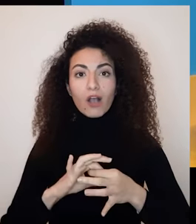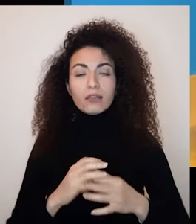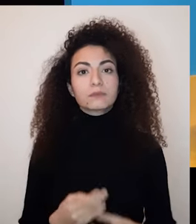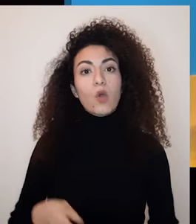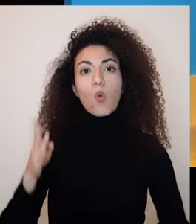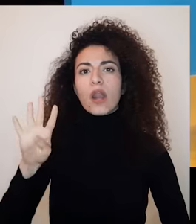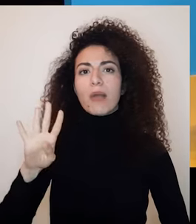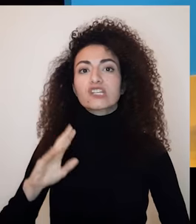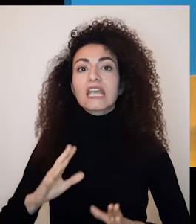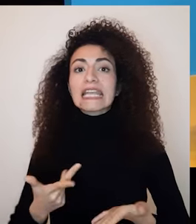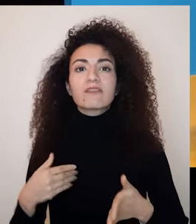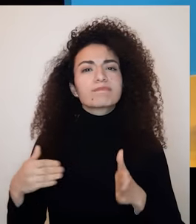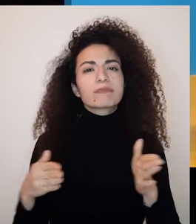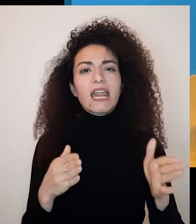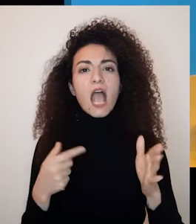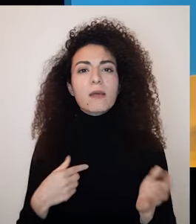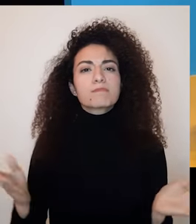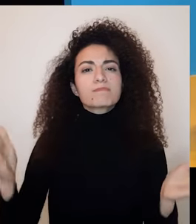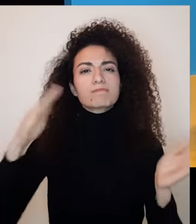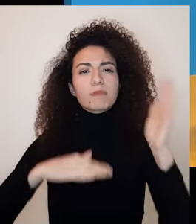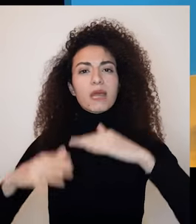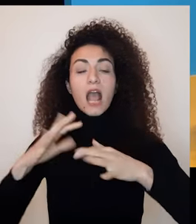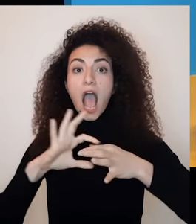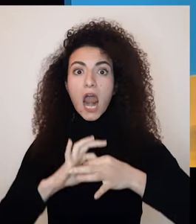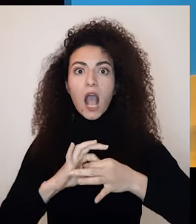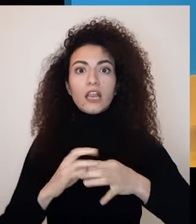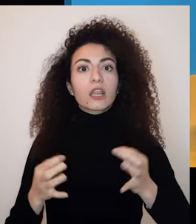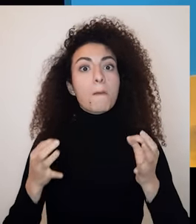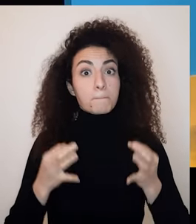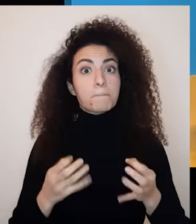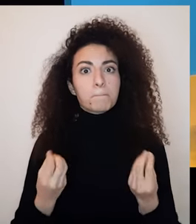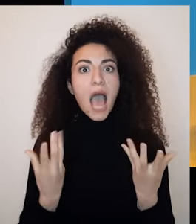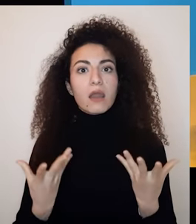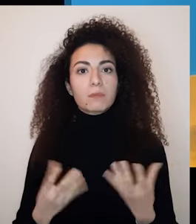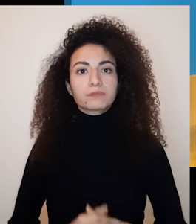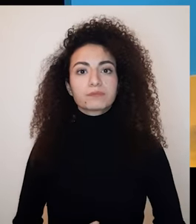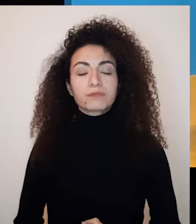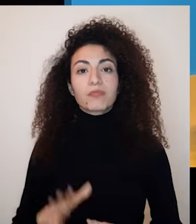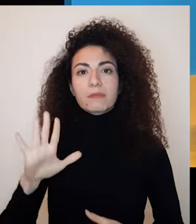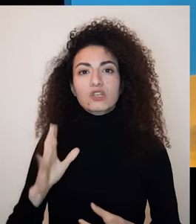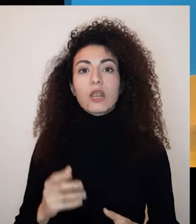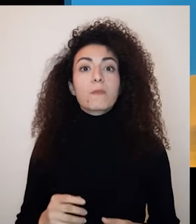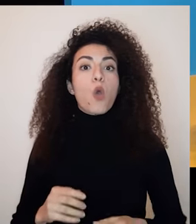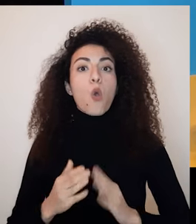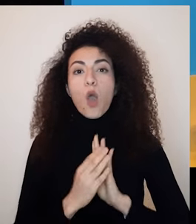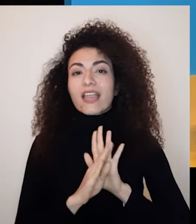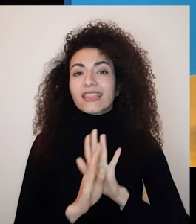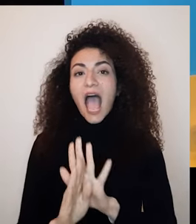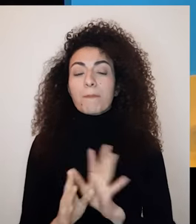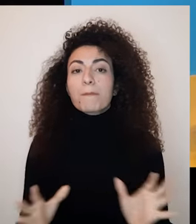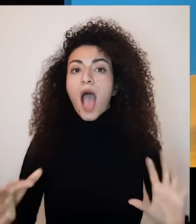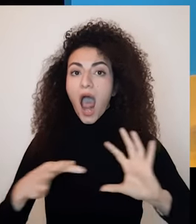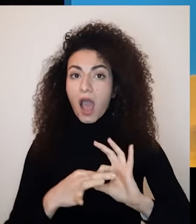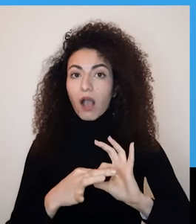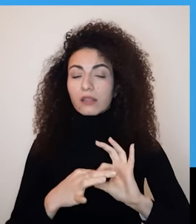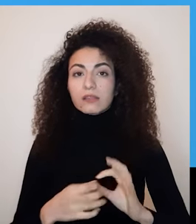التنوع بالعلاقات رابعا كيف ممكن نبني علاقات ذات معنى؟ خامسا خلق نظام دعم علائقي